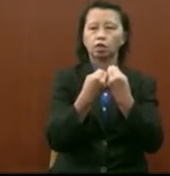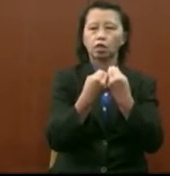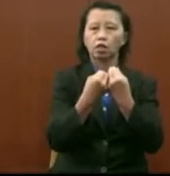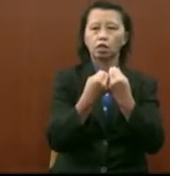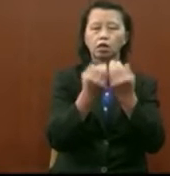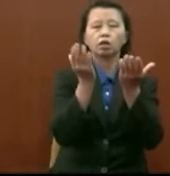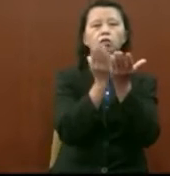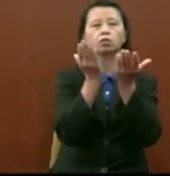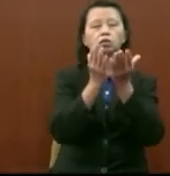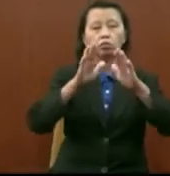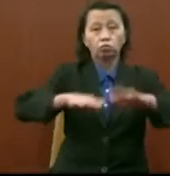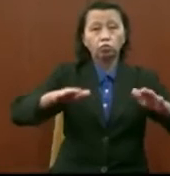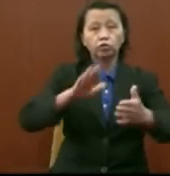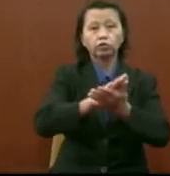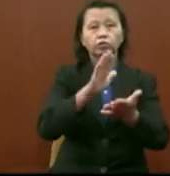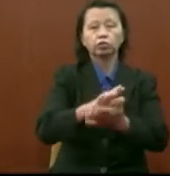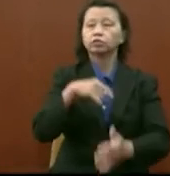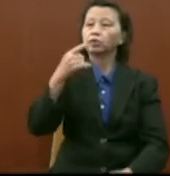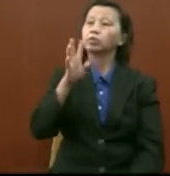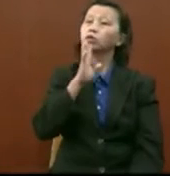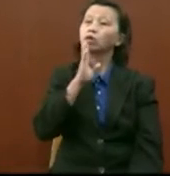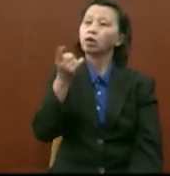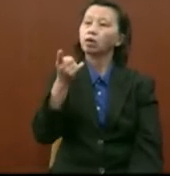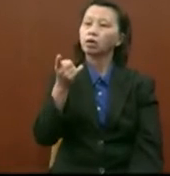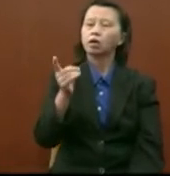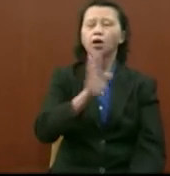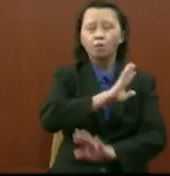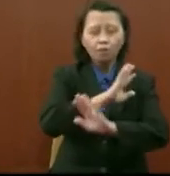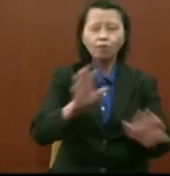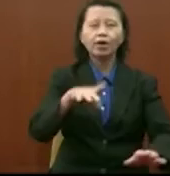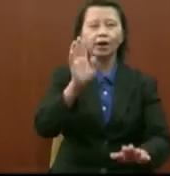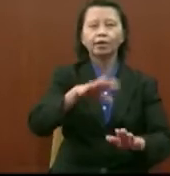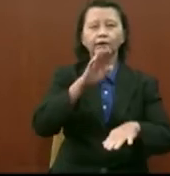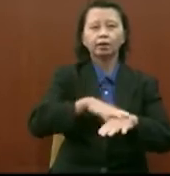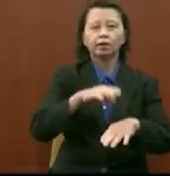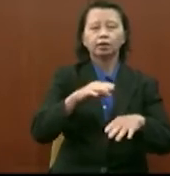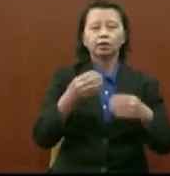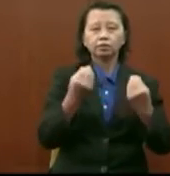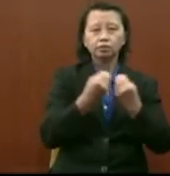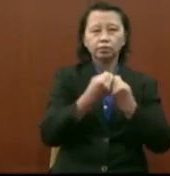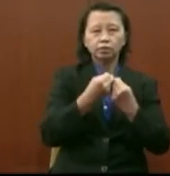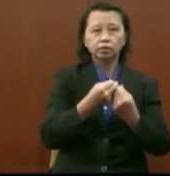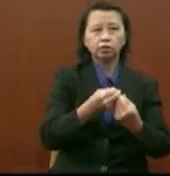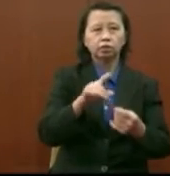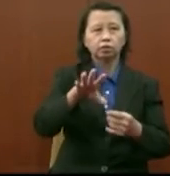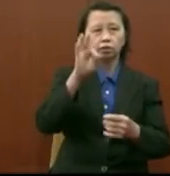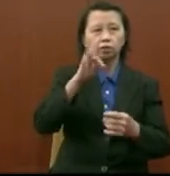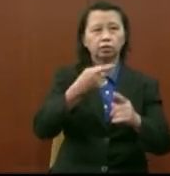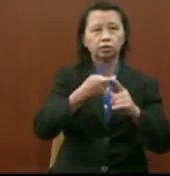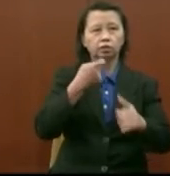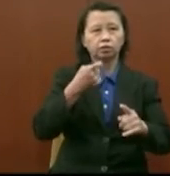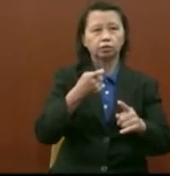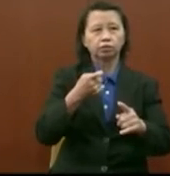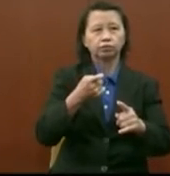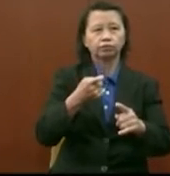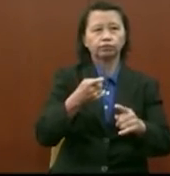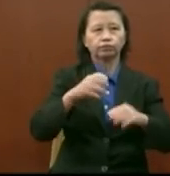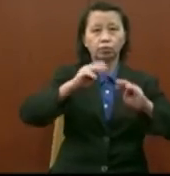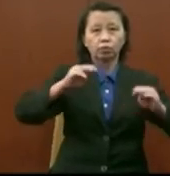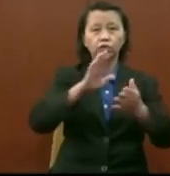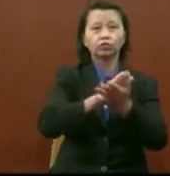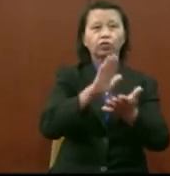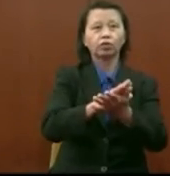pelajar sekolah yalah siapa yang cakap tu tak ini ini berdasarkan daripada find out daripada daripada apa ni